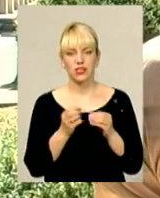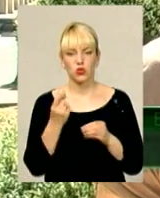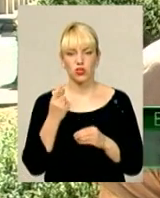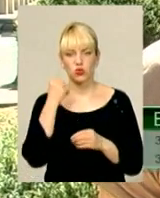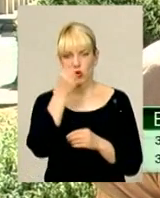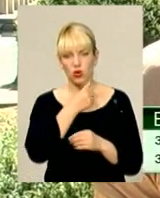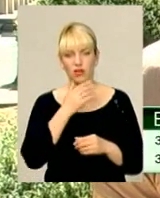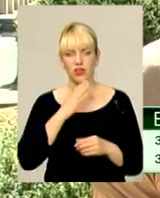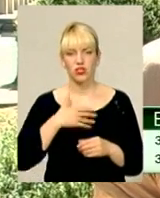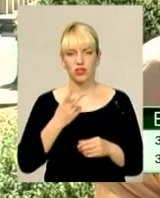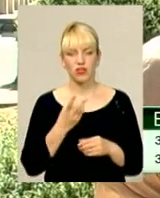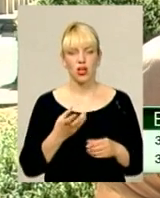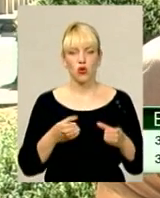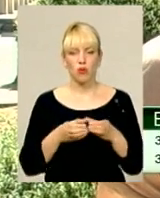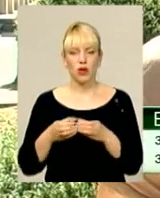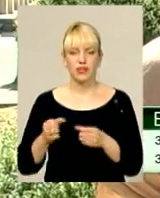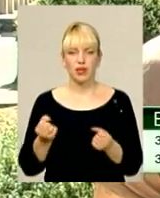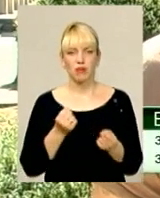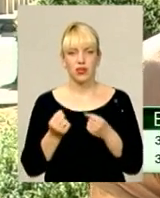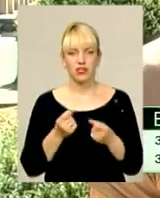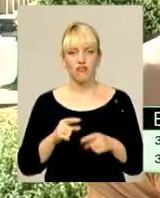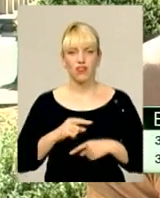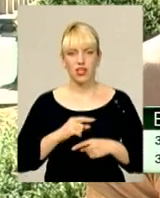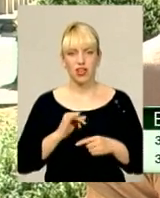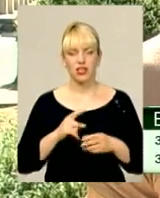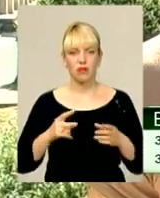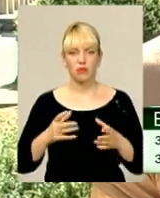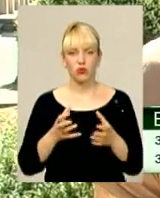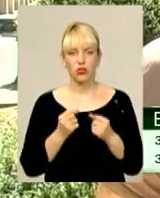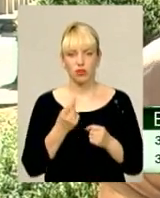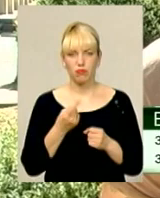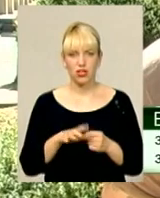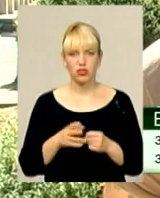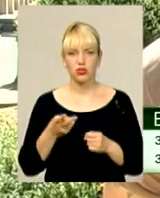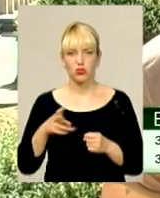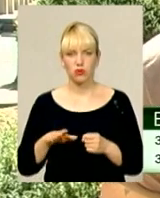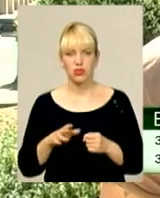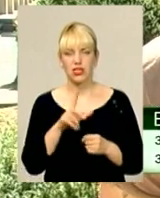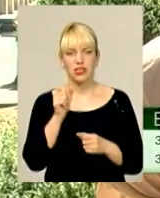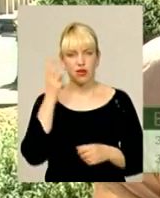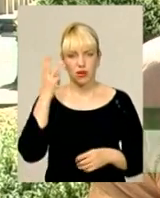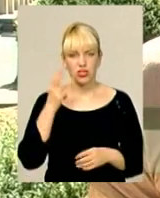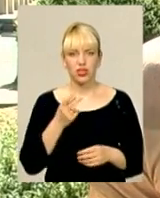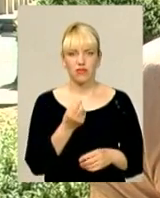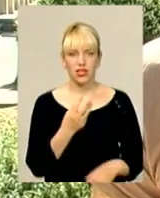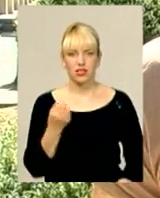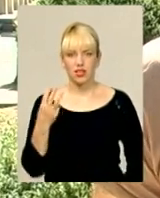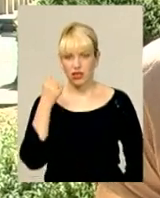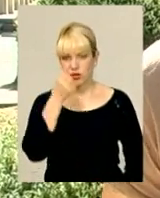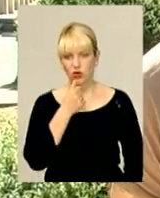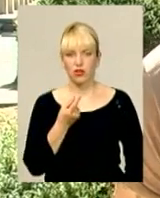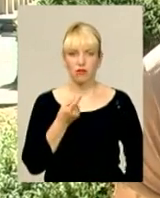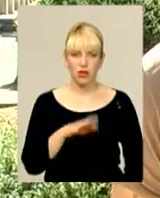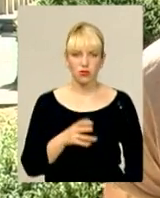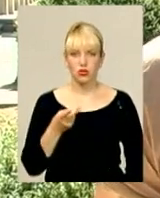наші дві команди билися в фіналі, відповідно перше і друге місце за хмельничанами. 12-13 років перше,